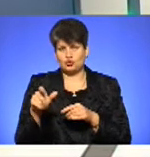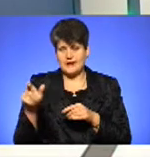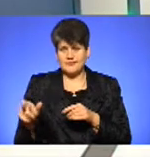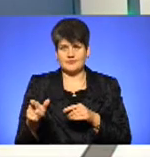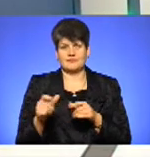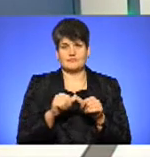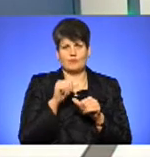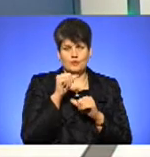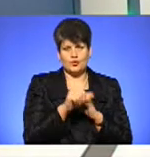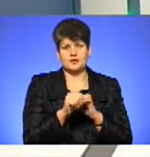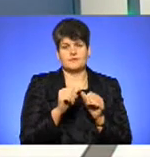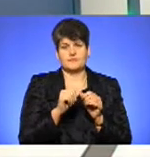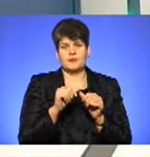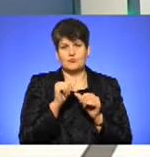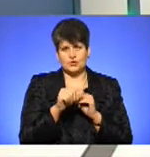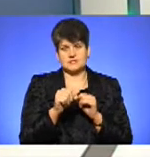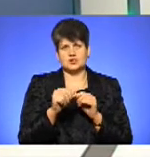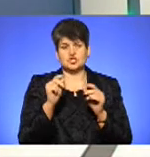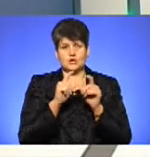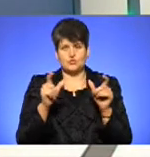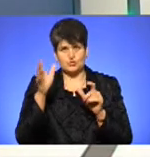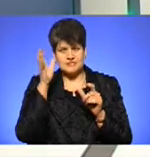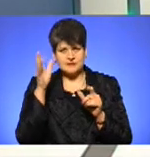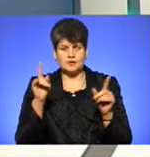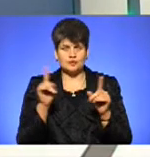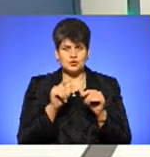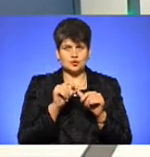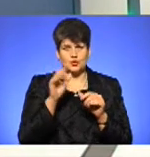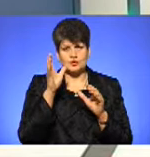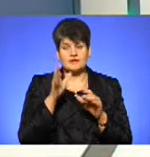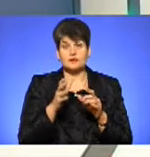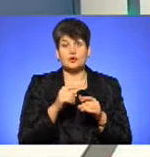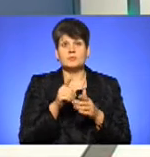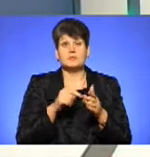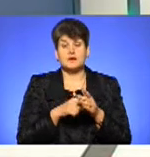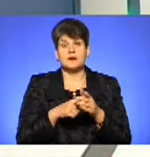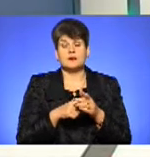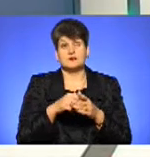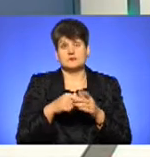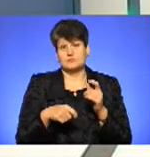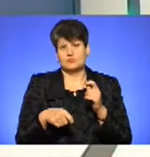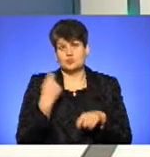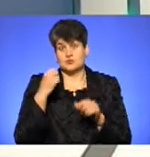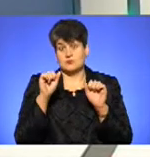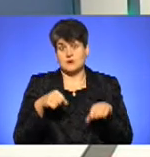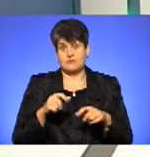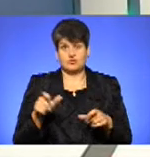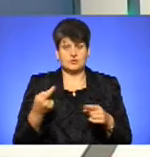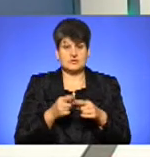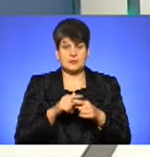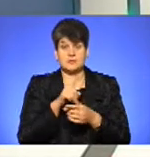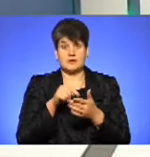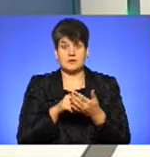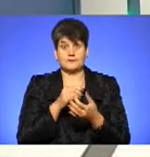освіти і від музичної позашкільної освіти, то виникає питання поразків права цих людей. І тоді це треба обговорювати на